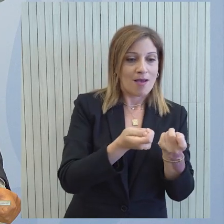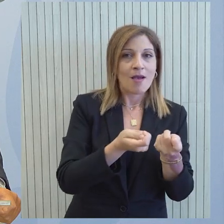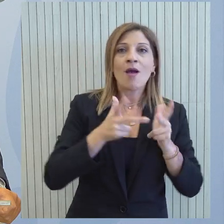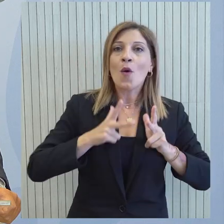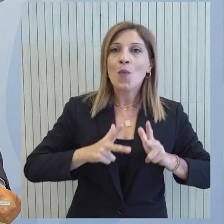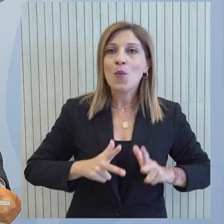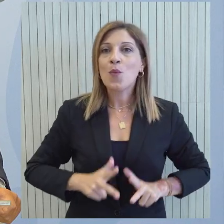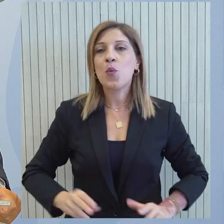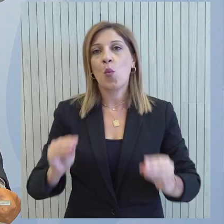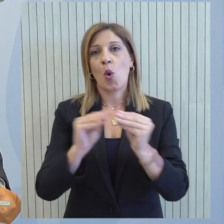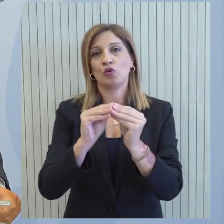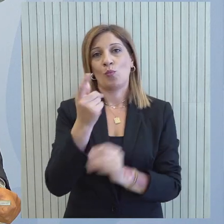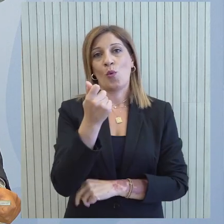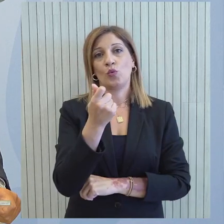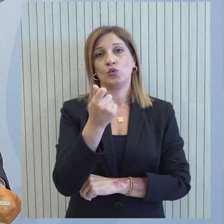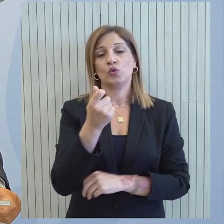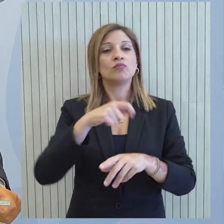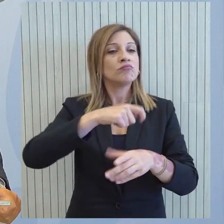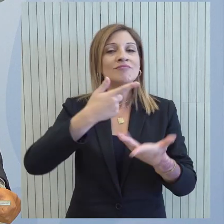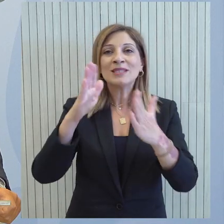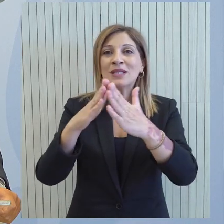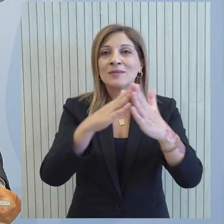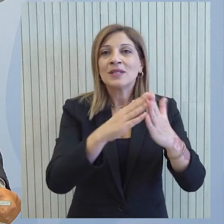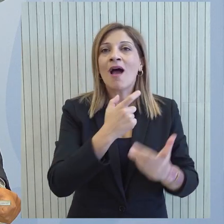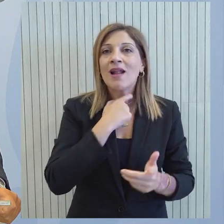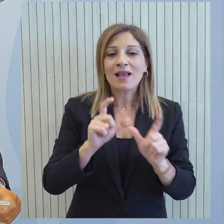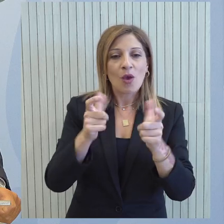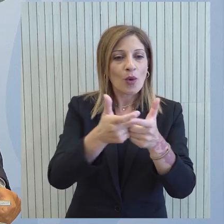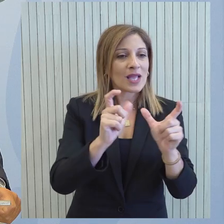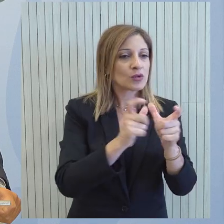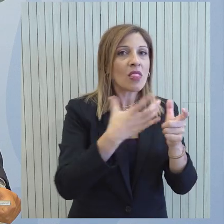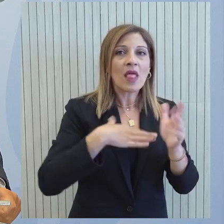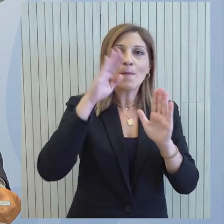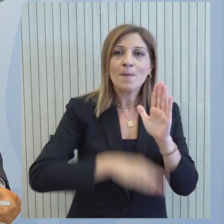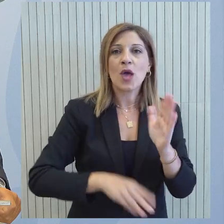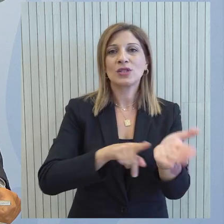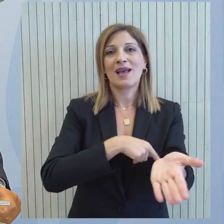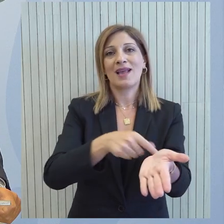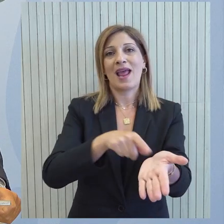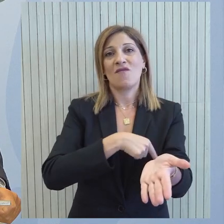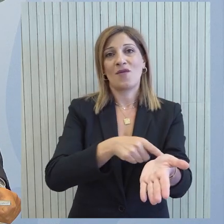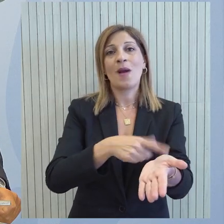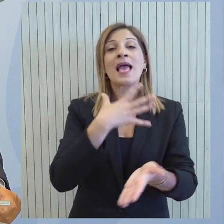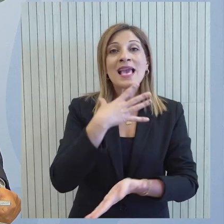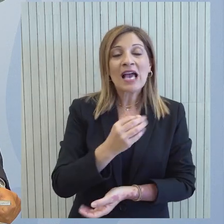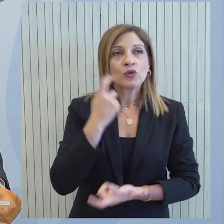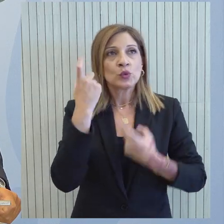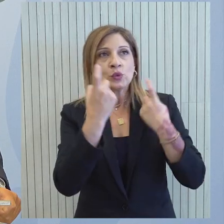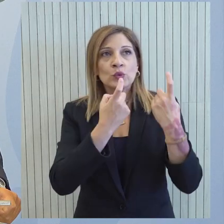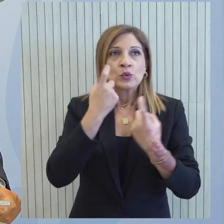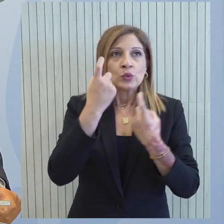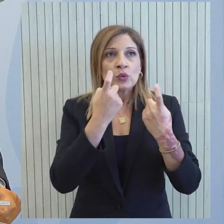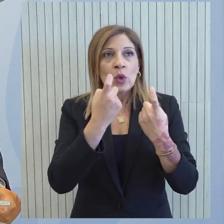και τον Κύπριο καταναλωτή, να οδηγήσουν στην μείωση του ηλεκτρικού ρεύματος και σαφώς, εννοείται, να μην μεταγκυλιστεί